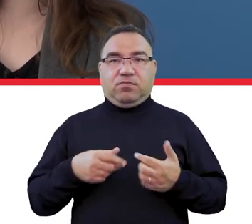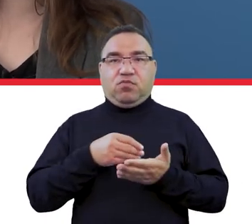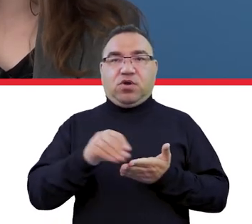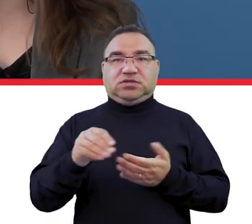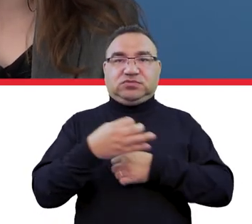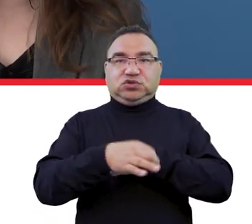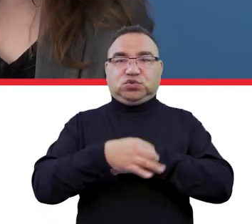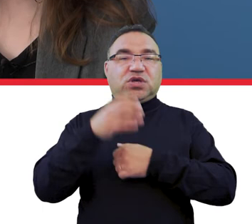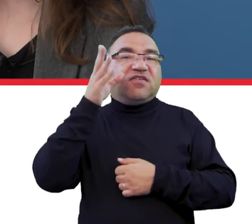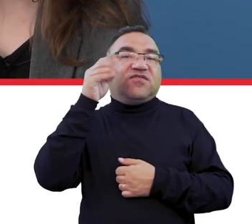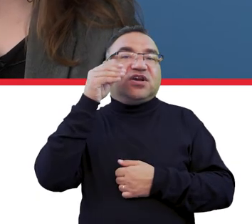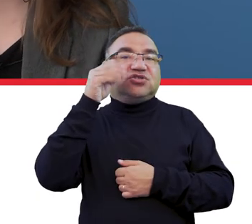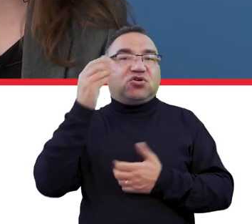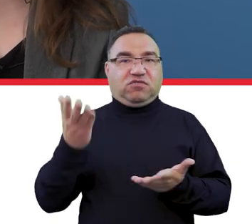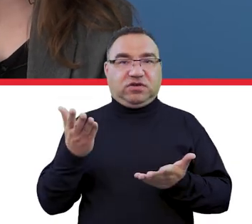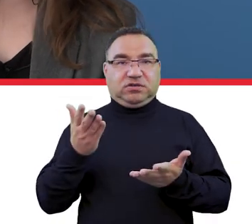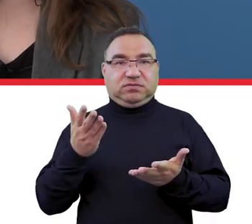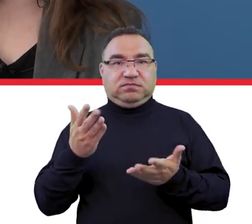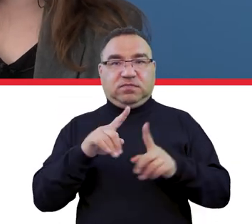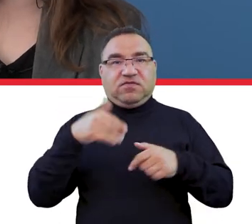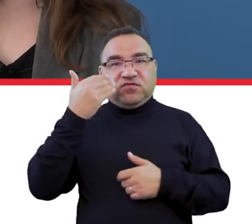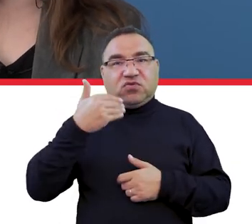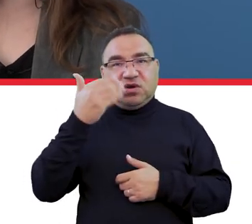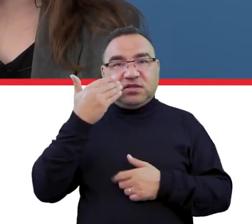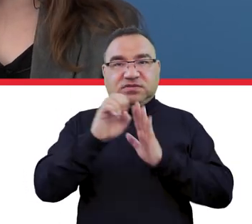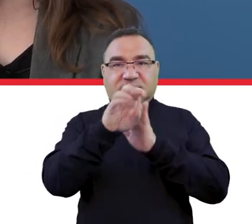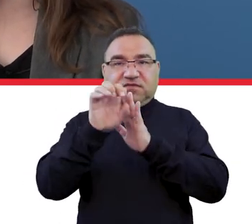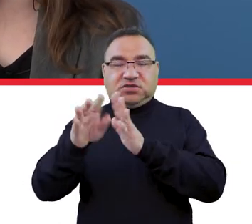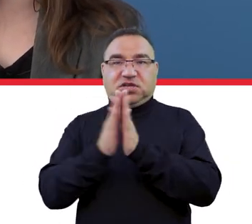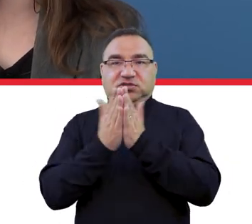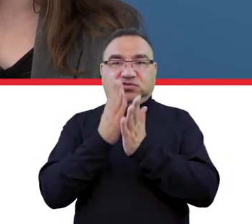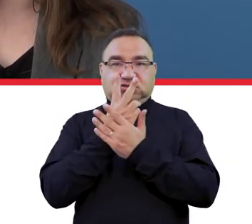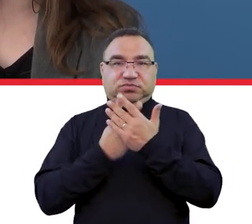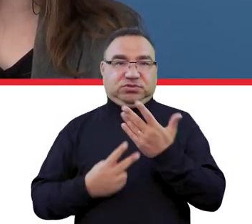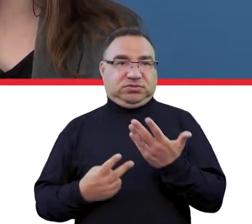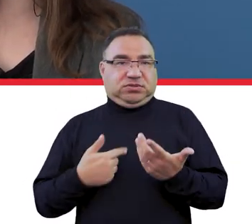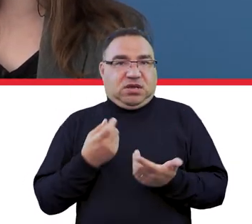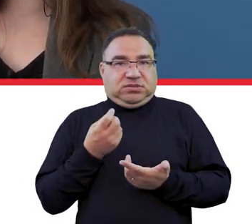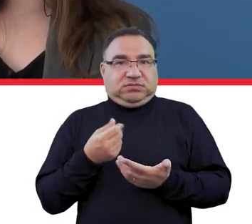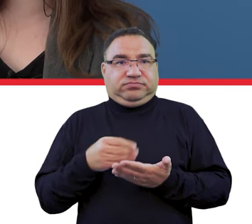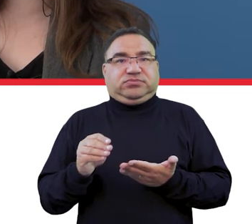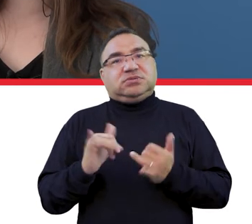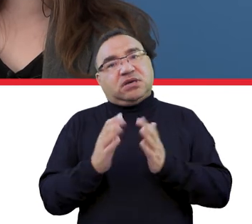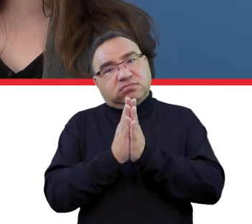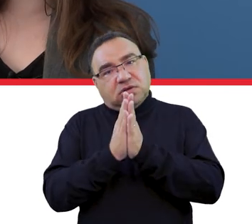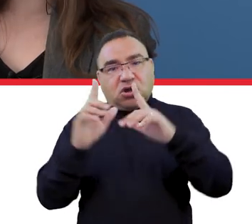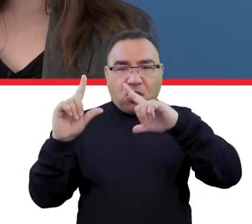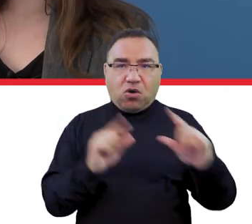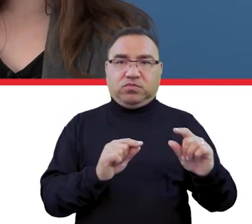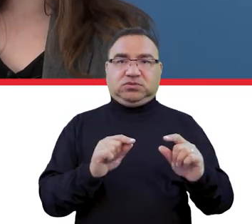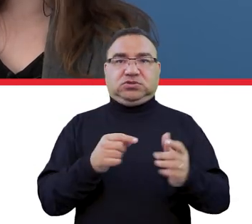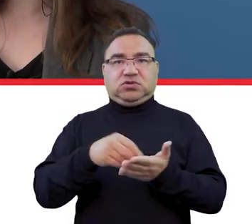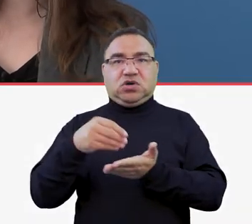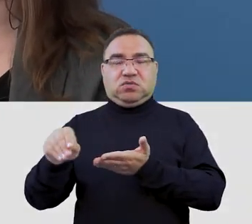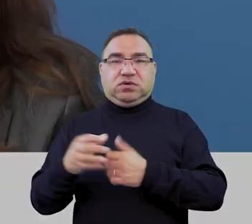za zajęcia na studiach wieczorowych, które polegają na tym, że wykład z ofta nam wyśle książkę do przeczytania. Jak możemy dochodzić obniżenia opłat? I